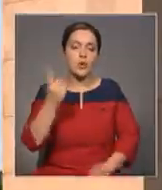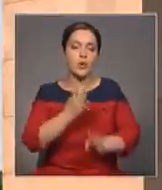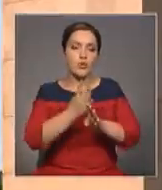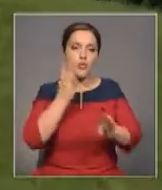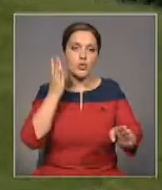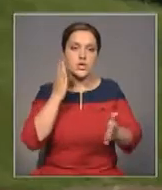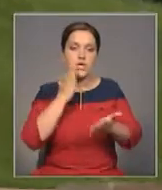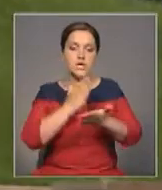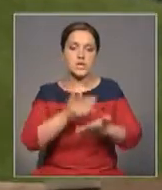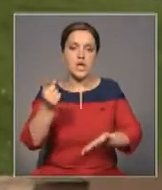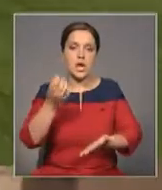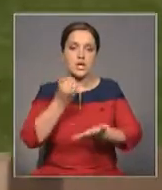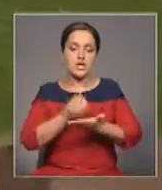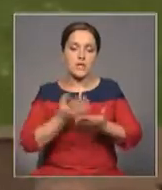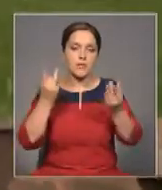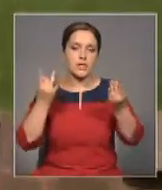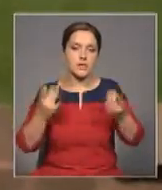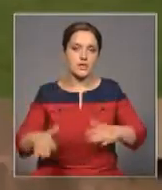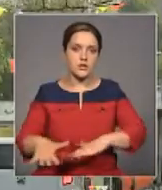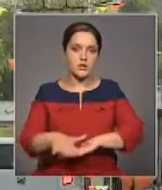очередь оценили простые граждане.